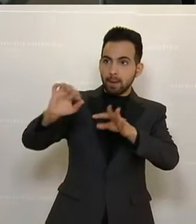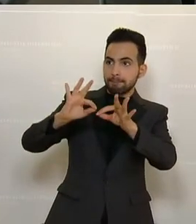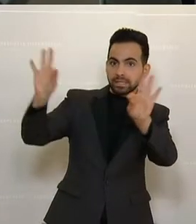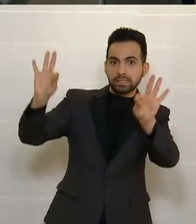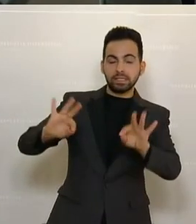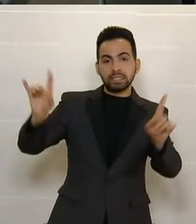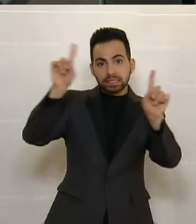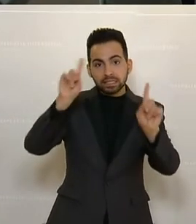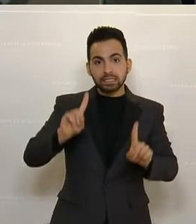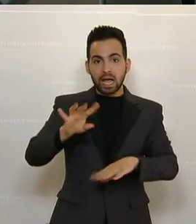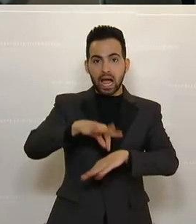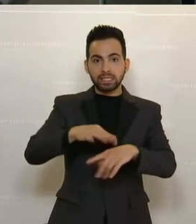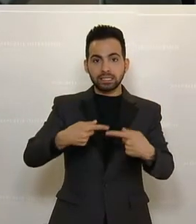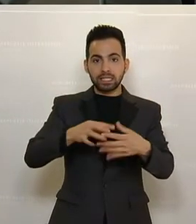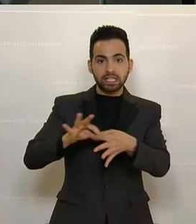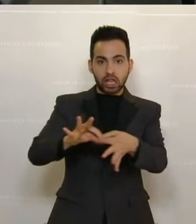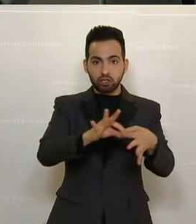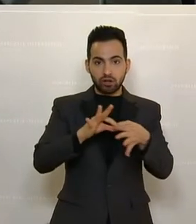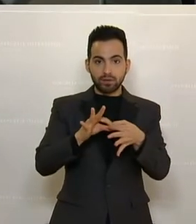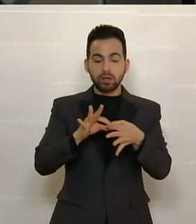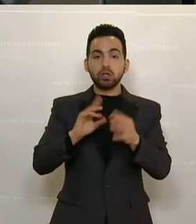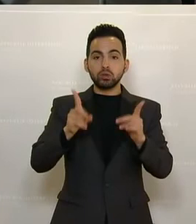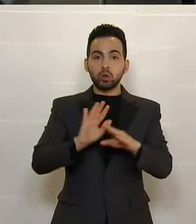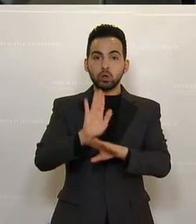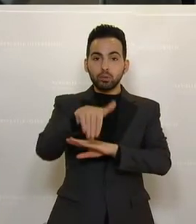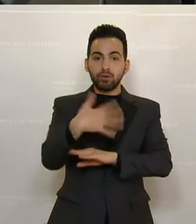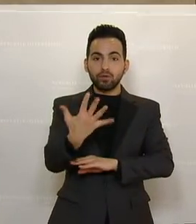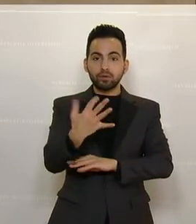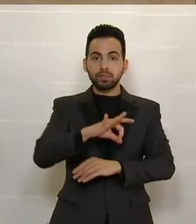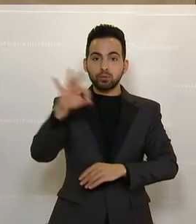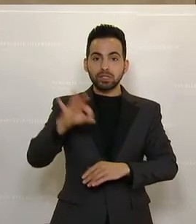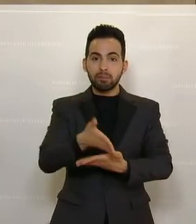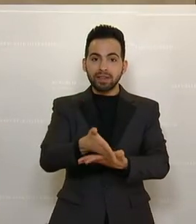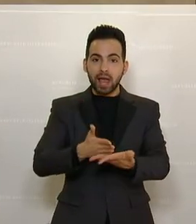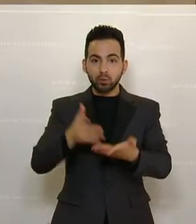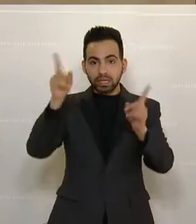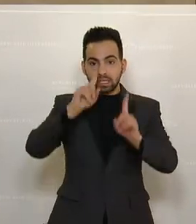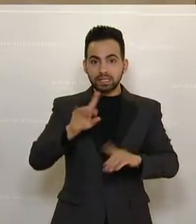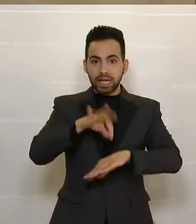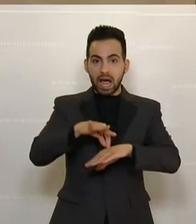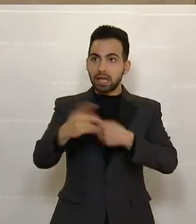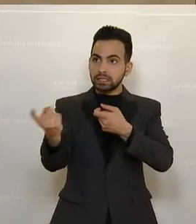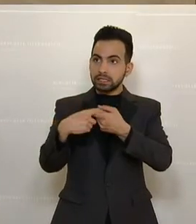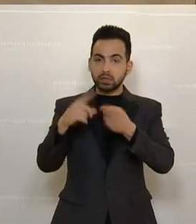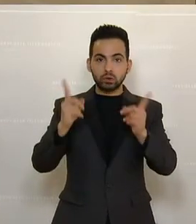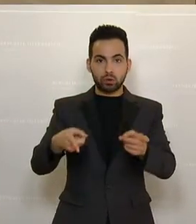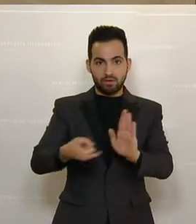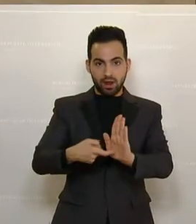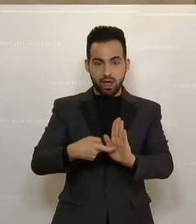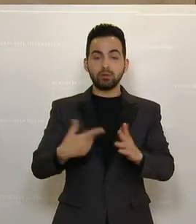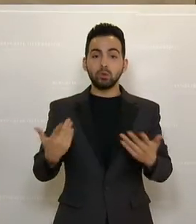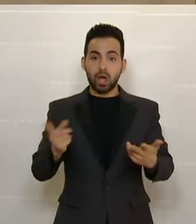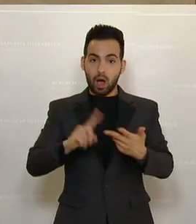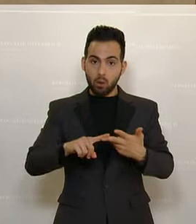Tierärztegesellschaften mehr als 50 Prozent Beteiligung der Tierärzte verlangt. Und ich habe